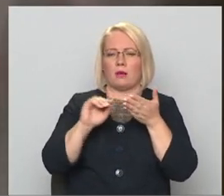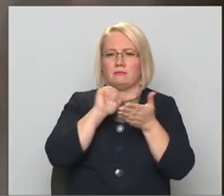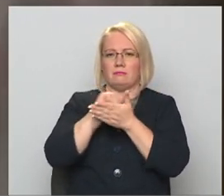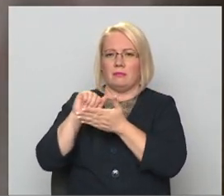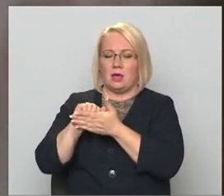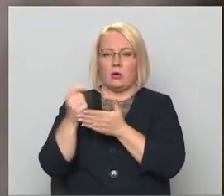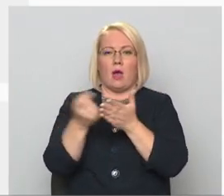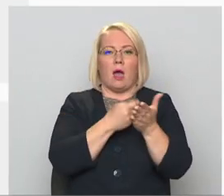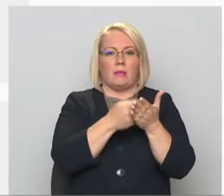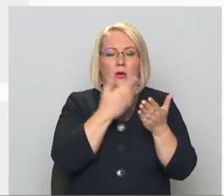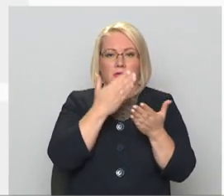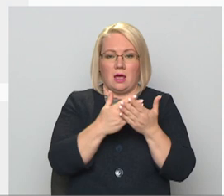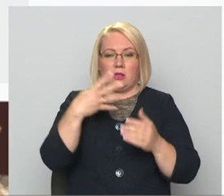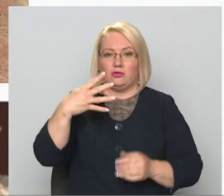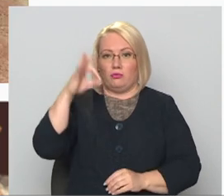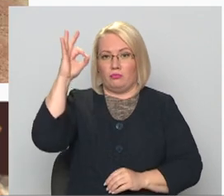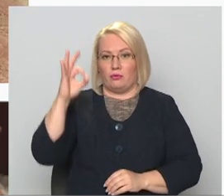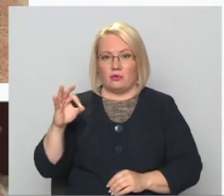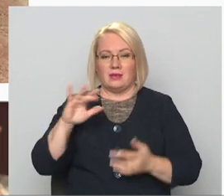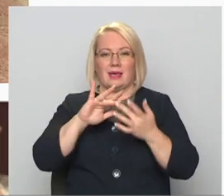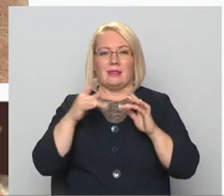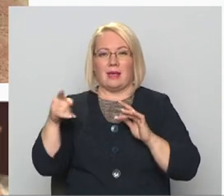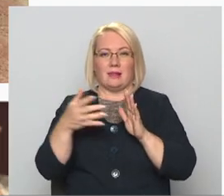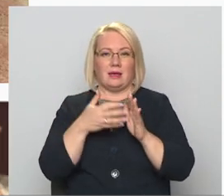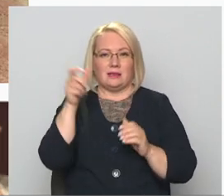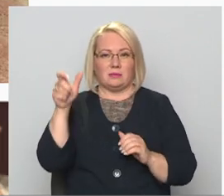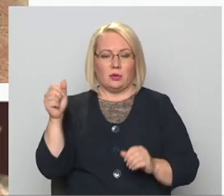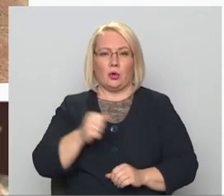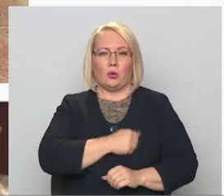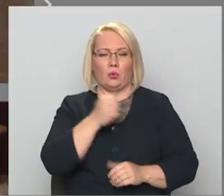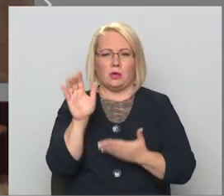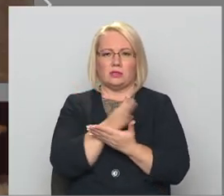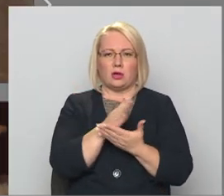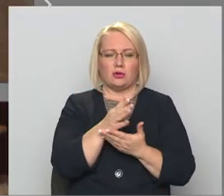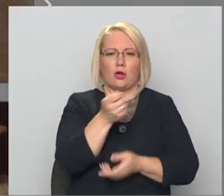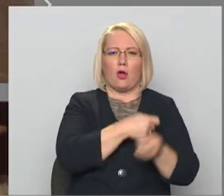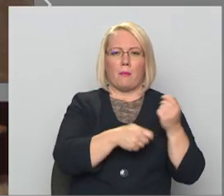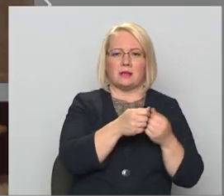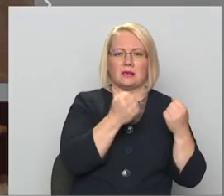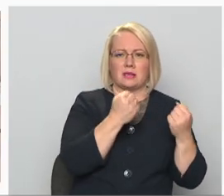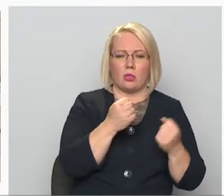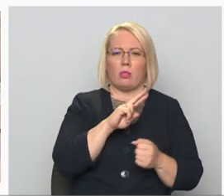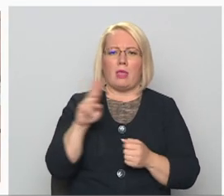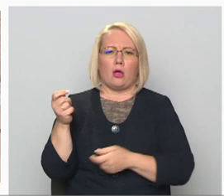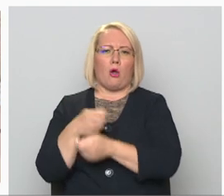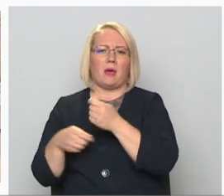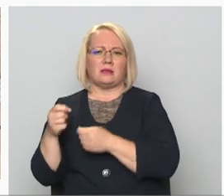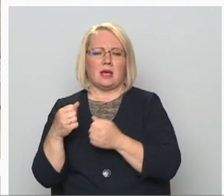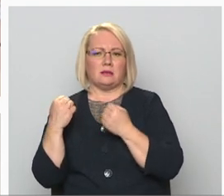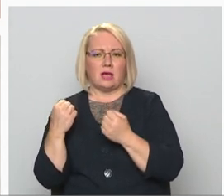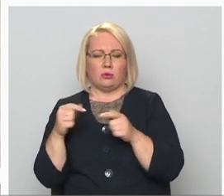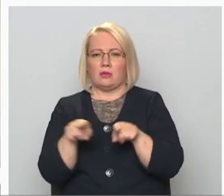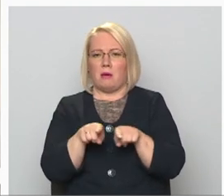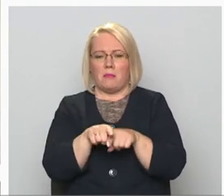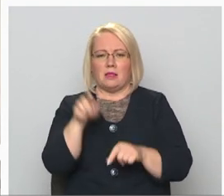Jo aptāvis liecinot, 40% sociālo tīklu lietotājiem ir grūti nošķirt komerciālu saturu no nekomerciāla. Tāpat cilvēki